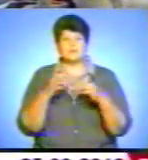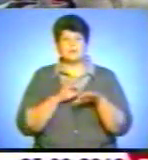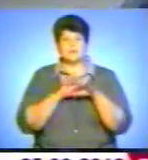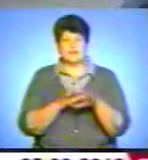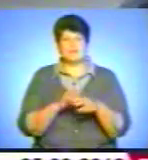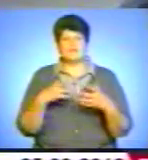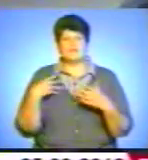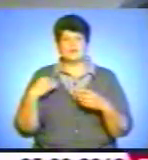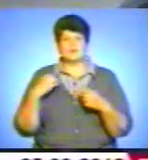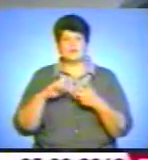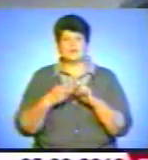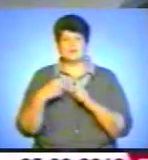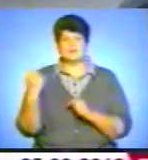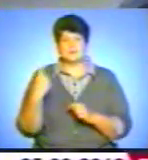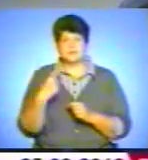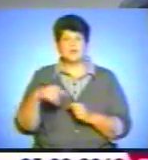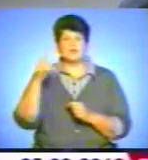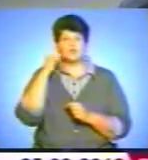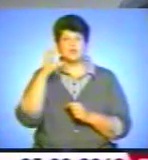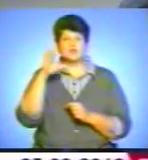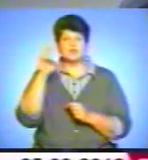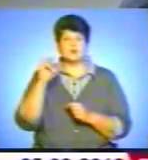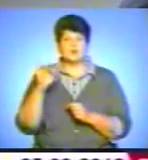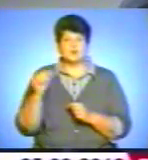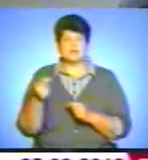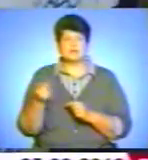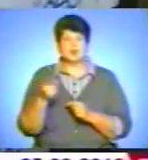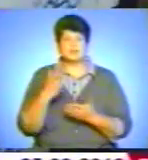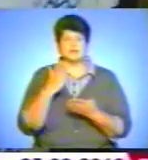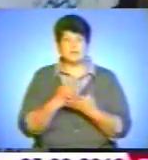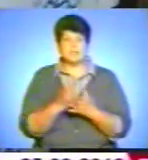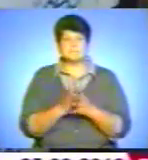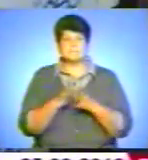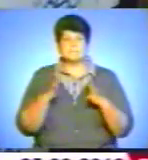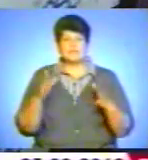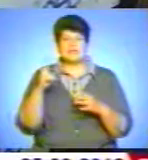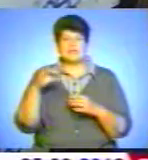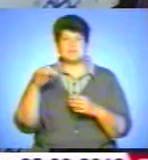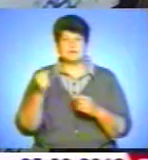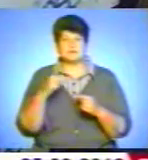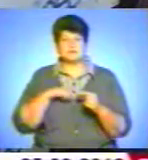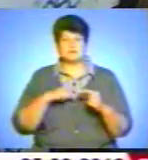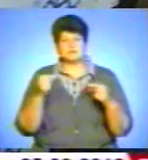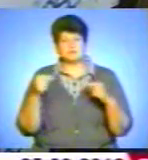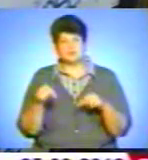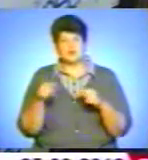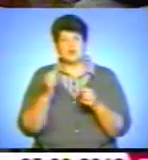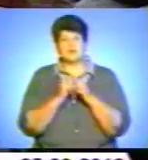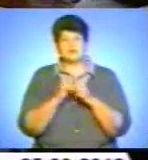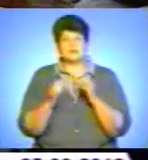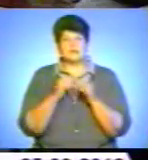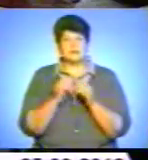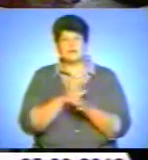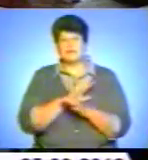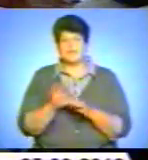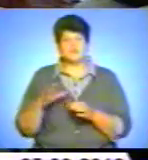Івано-Франківській областях. На думку соціолога, на Тернопільщині панують більш депресивні настрої, оскільки кожен десятий не очікує